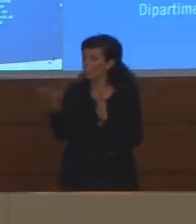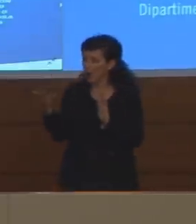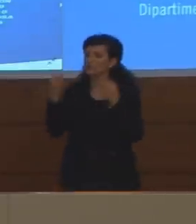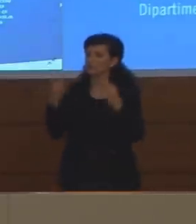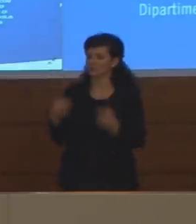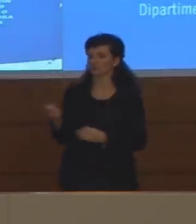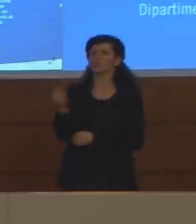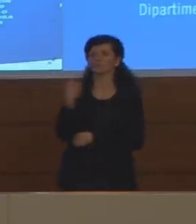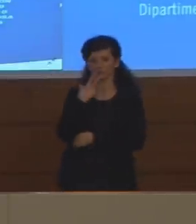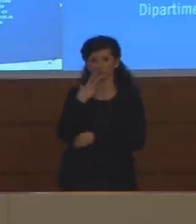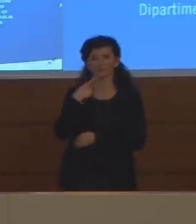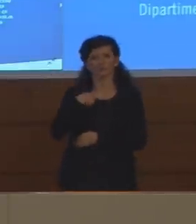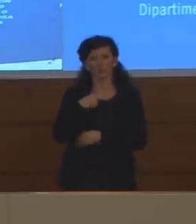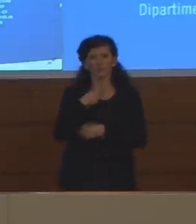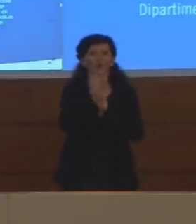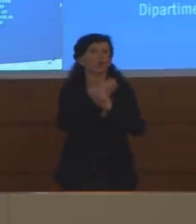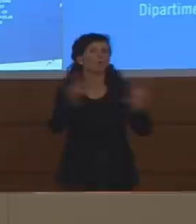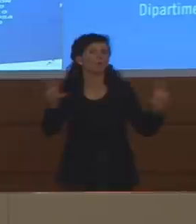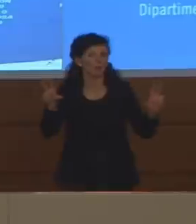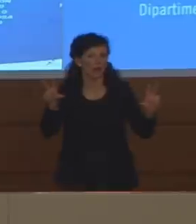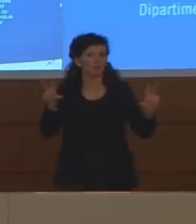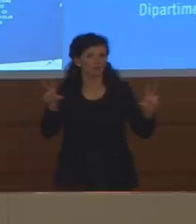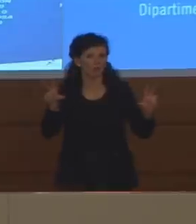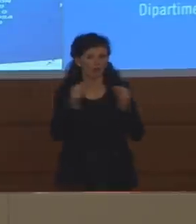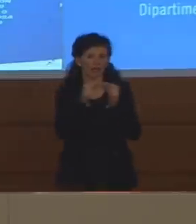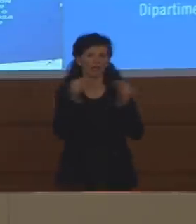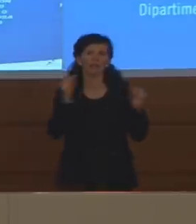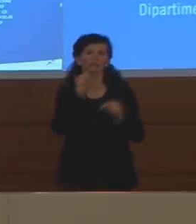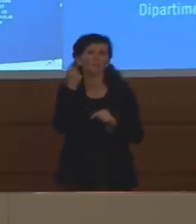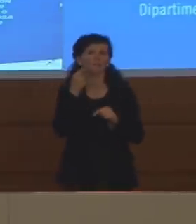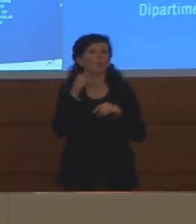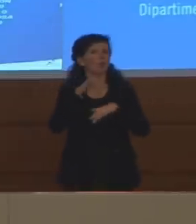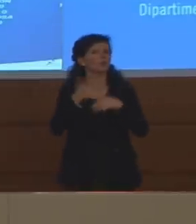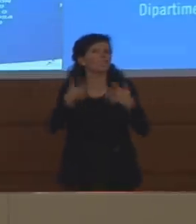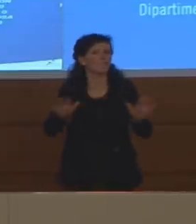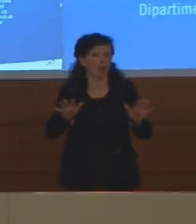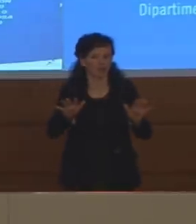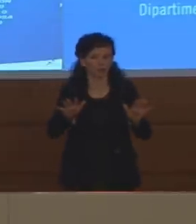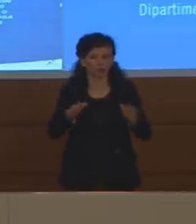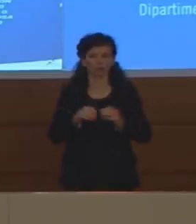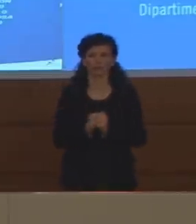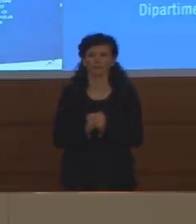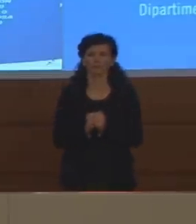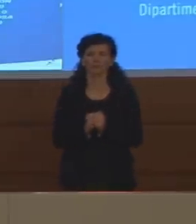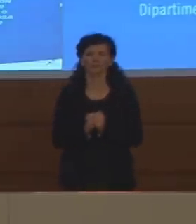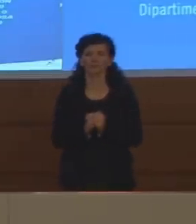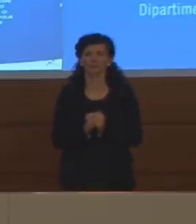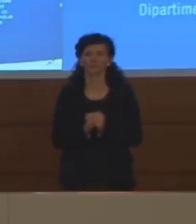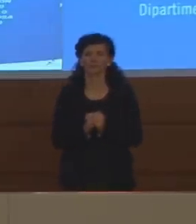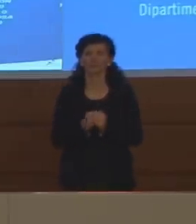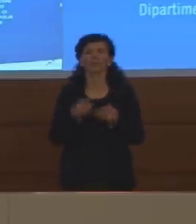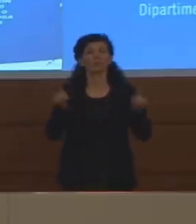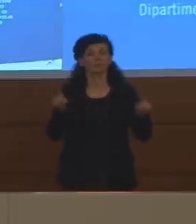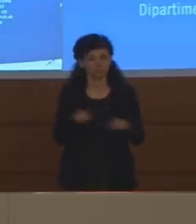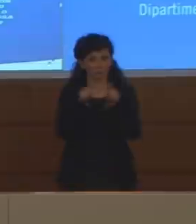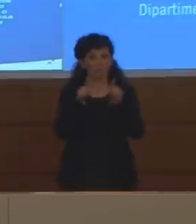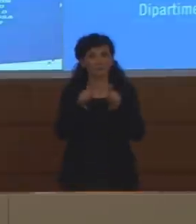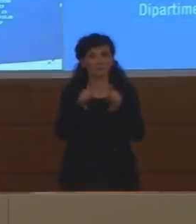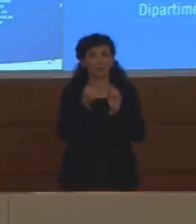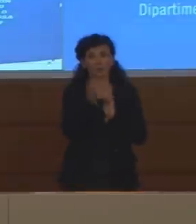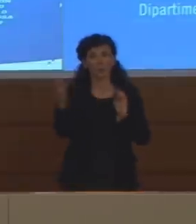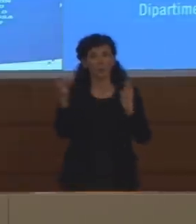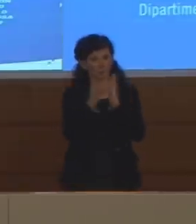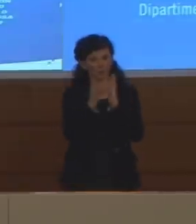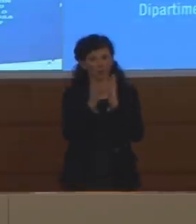sulla base di quell'esito noi vediamo anche il numero dei tamponi che sono stati eseguiti per quanto riguarda anche i deceduti così